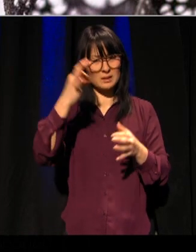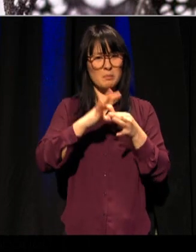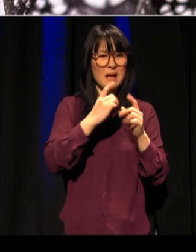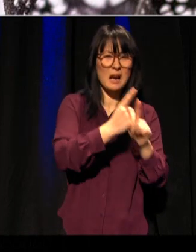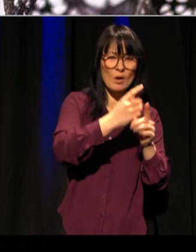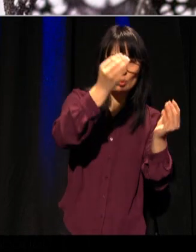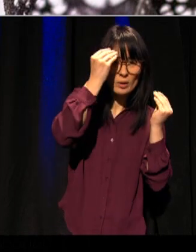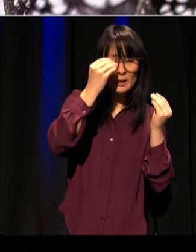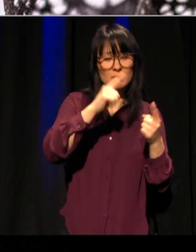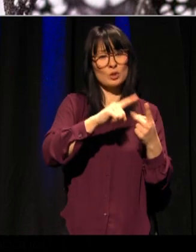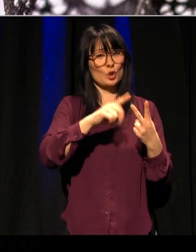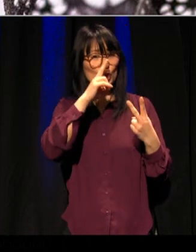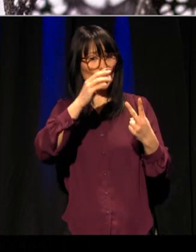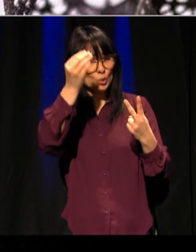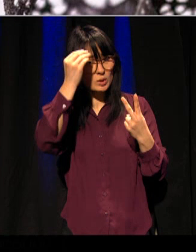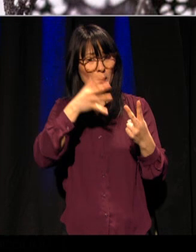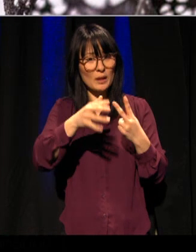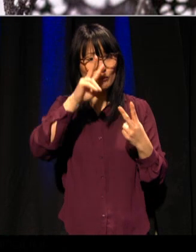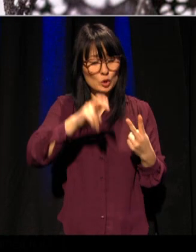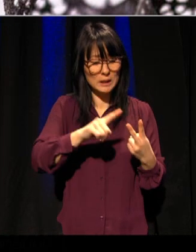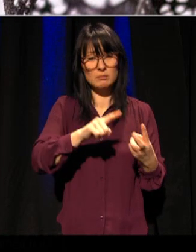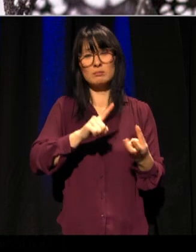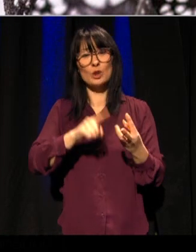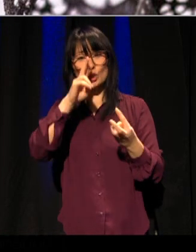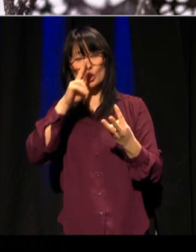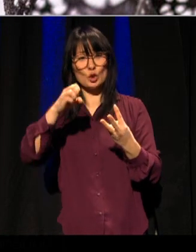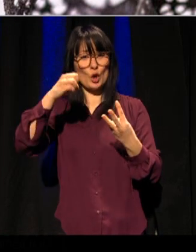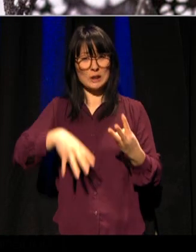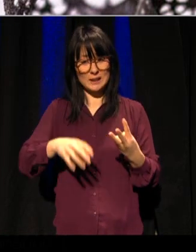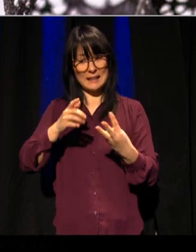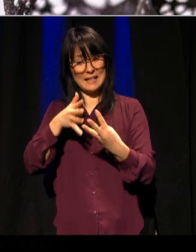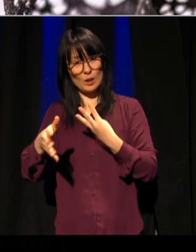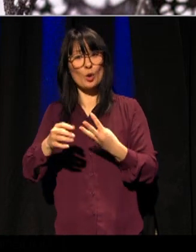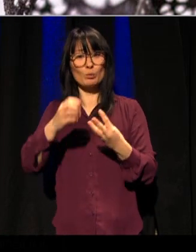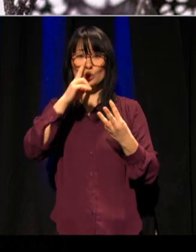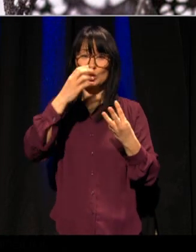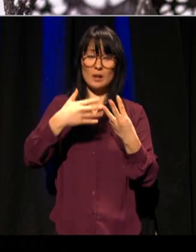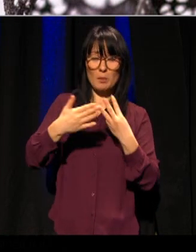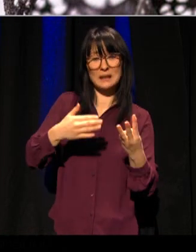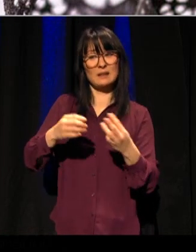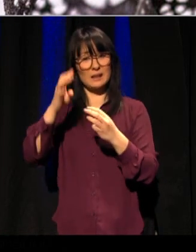kunnskap gjennom forskning og nye løsninger gjennom nyskaping og innovasjon.